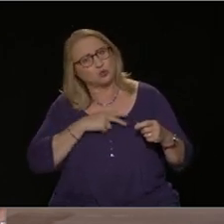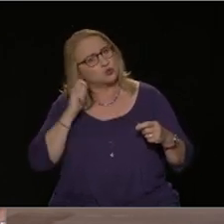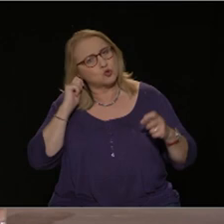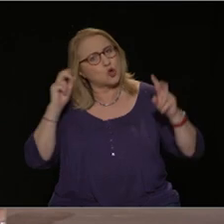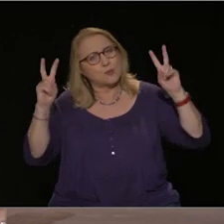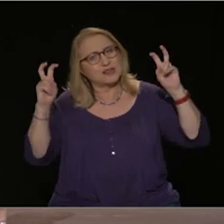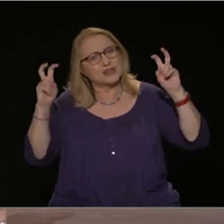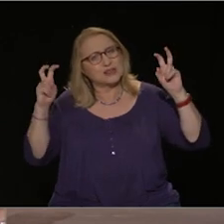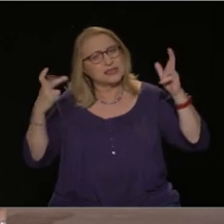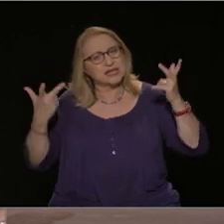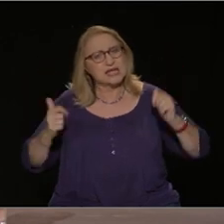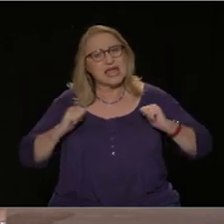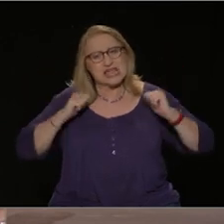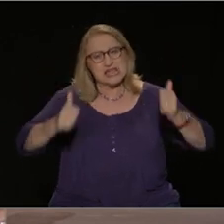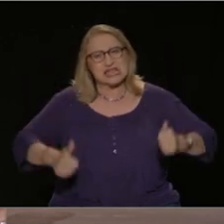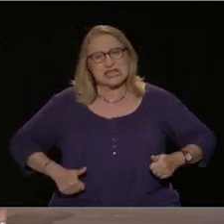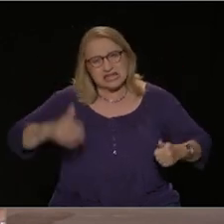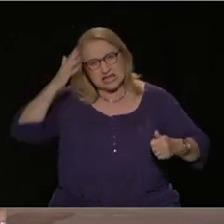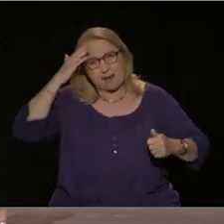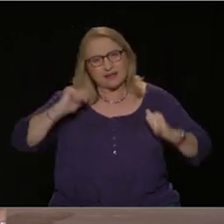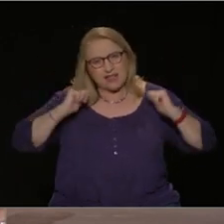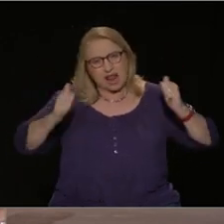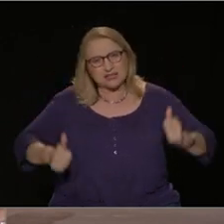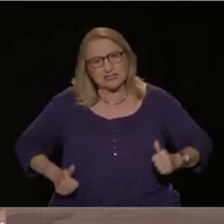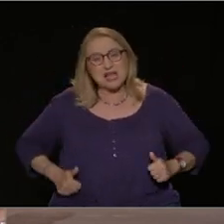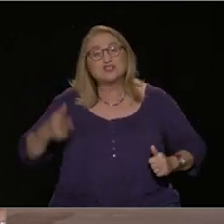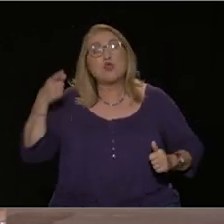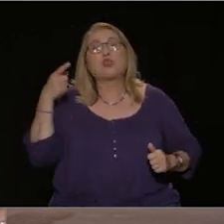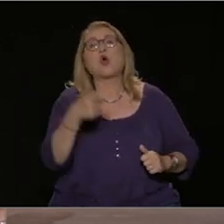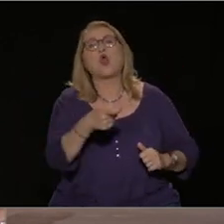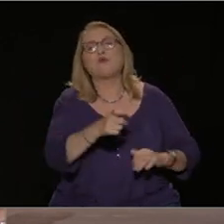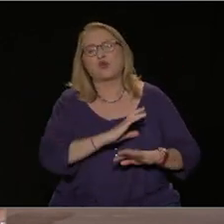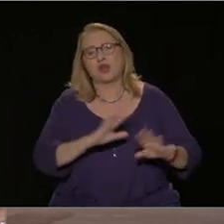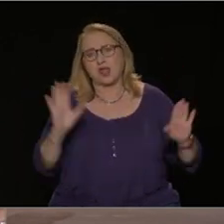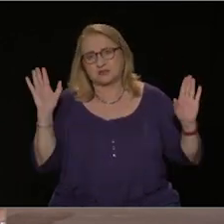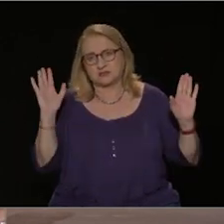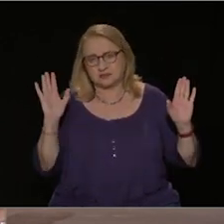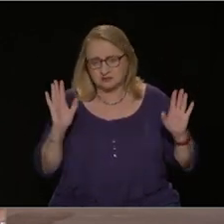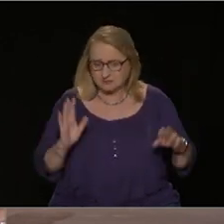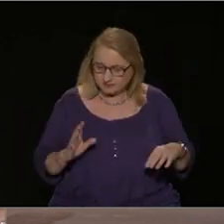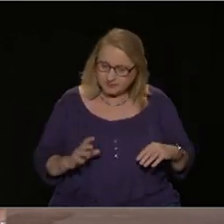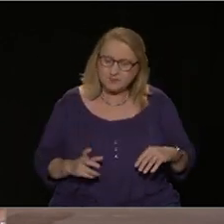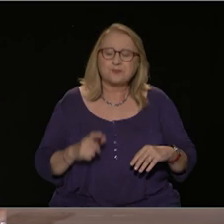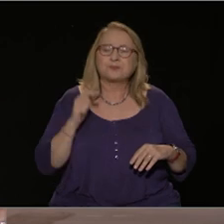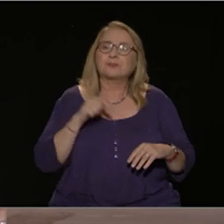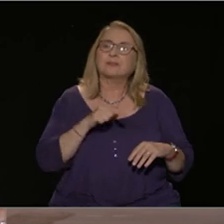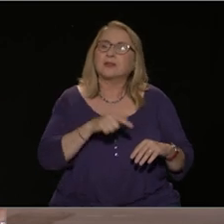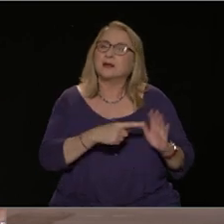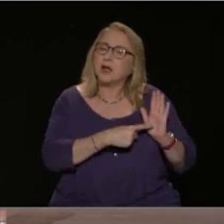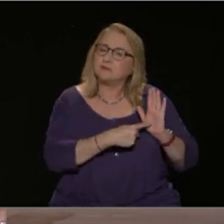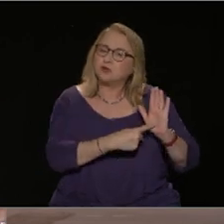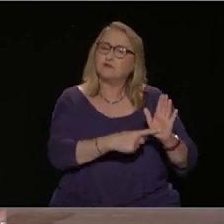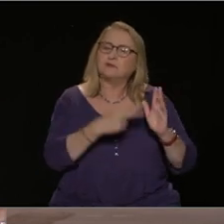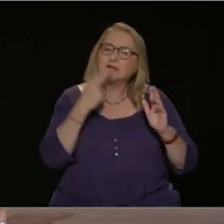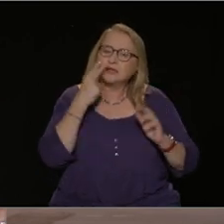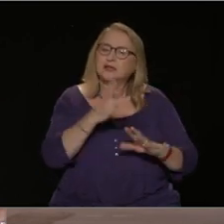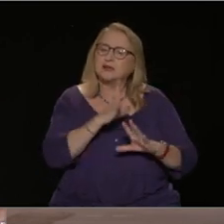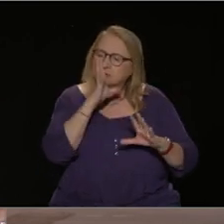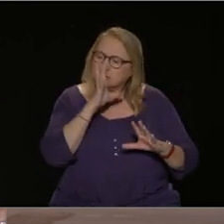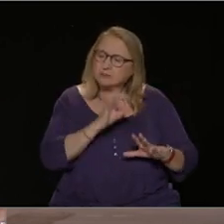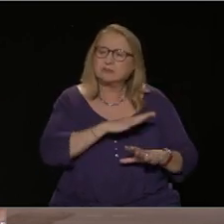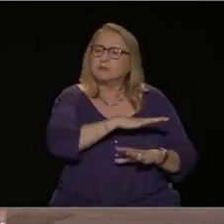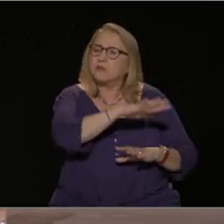Αυτό λοιπόν είναι ένα πρώτο τεράστιο πρόβλημα, το οποίο δείχνει ξεκάθαρα την κατάσταση που αντιμετωπίζουν οι εργαζόμενοι ταυτοχά λαϊκά στρώματα